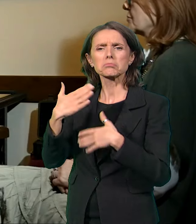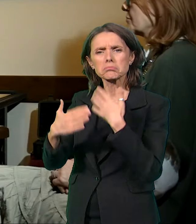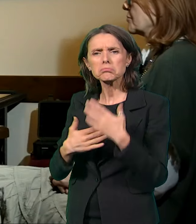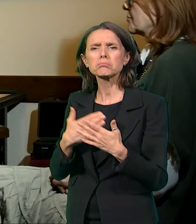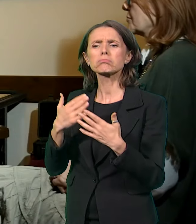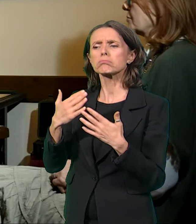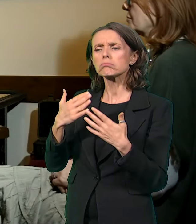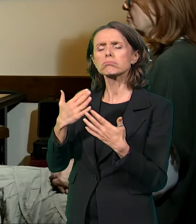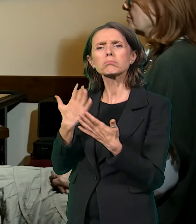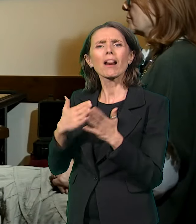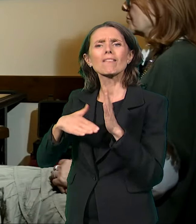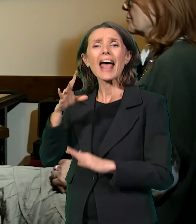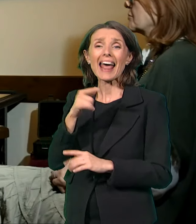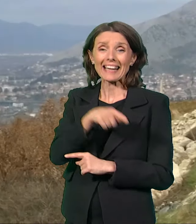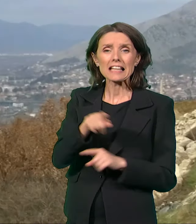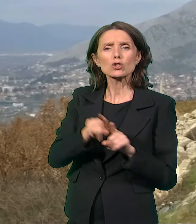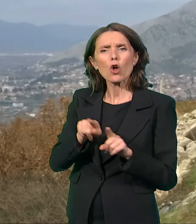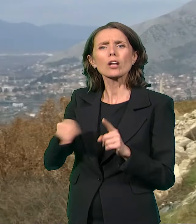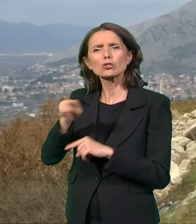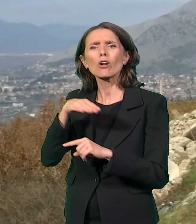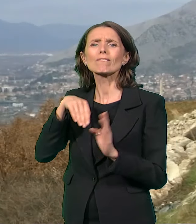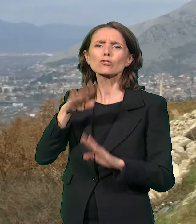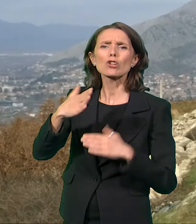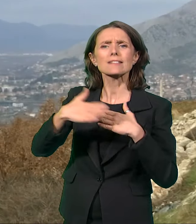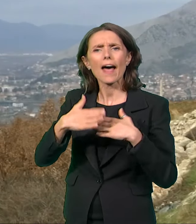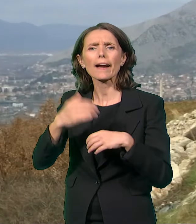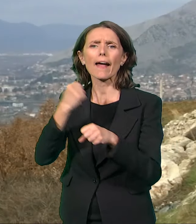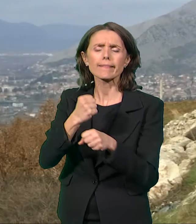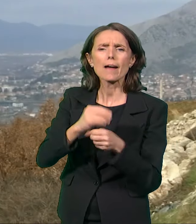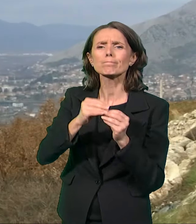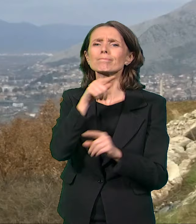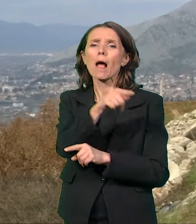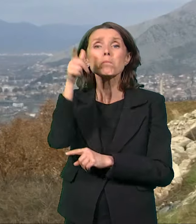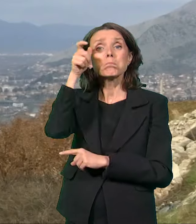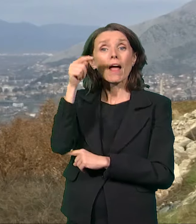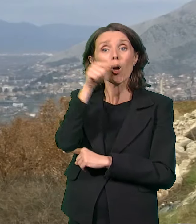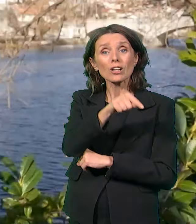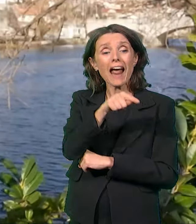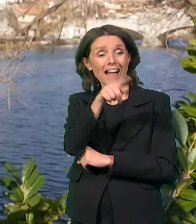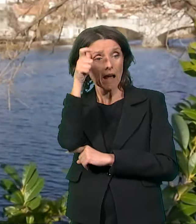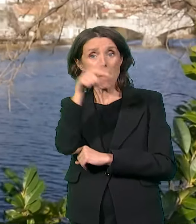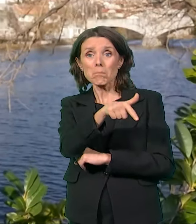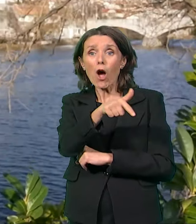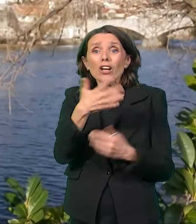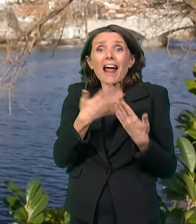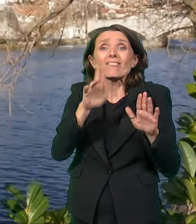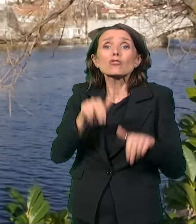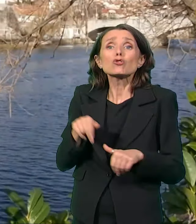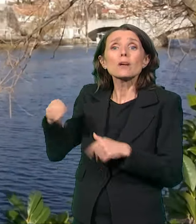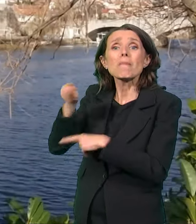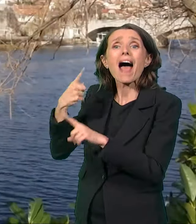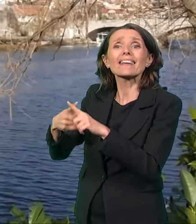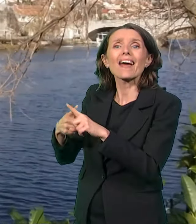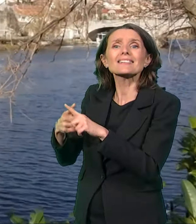srađivali Risto sa Beogradom, gdje je već bilo i odranije Hercegovača, a nekako Hercegovć se voli da se druže.